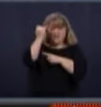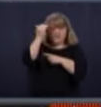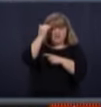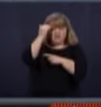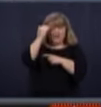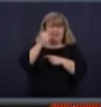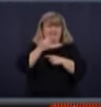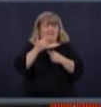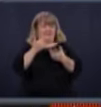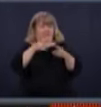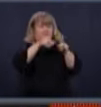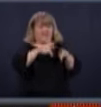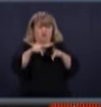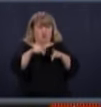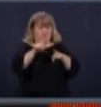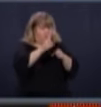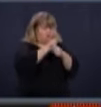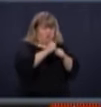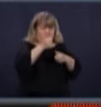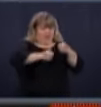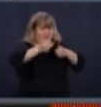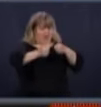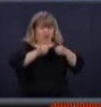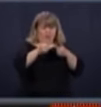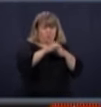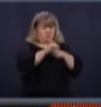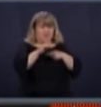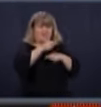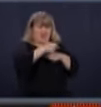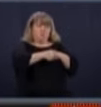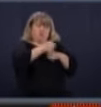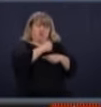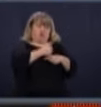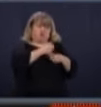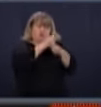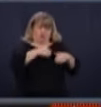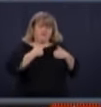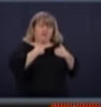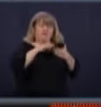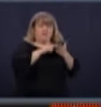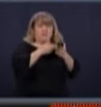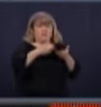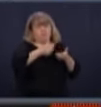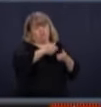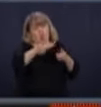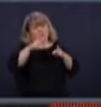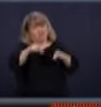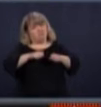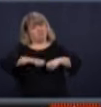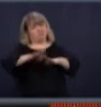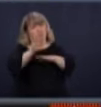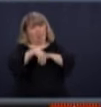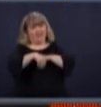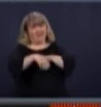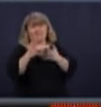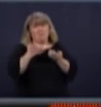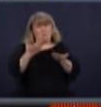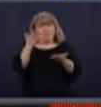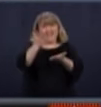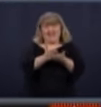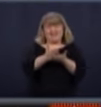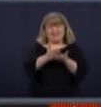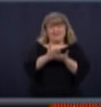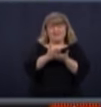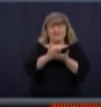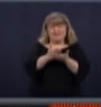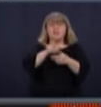versus telle personne parce qu y plus de chances de survivre ou pas. Fait que c'est sûr qu'on s'attend. C'est impensable de penser qu'il n aura